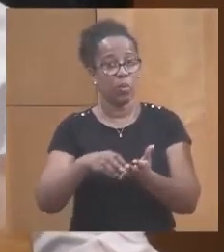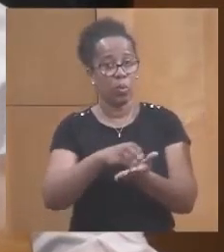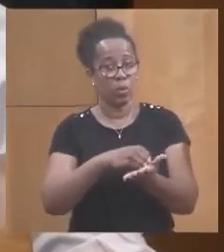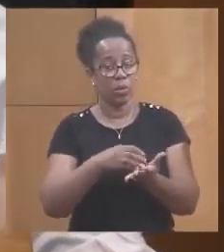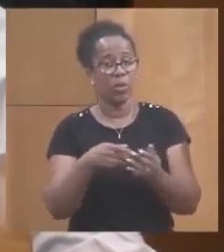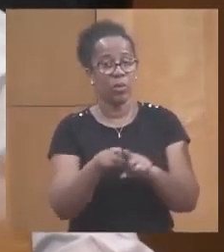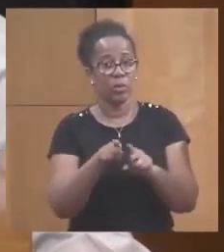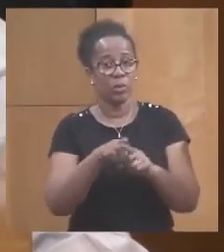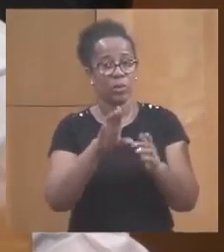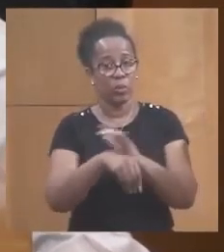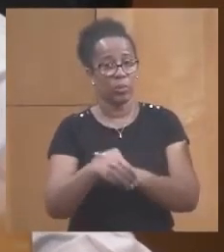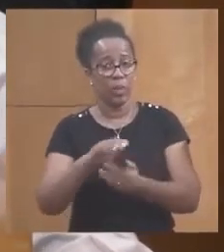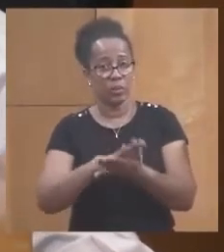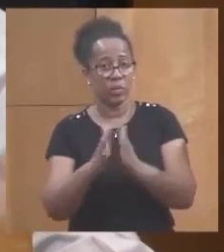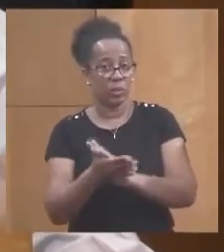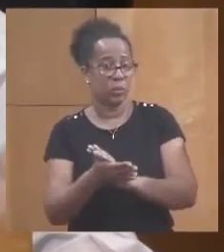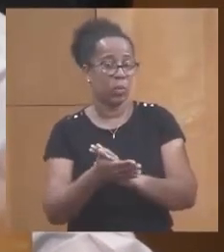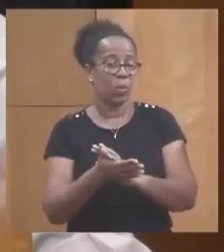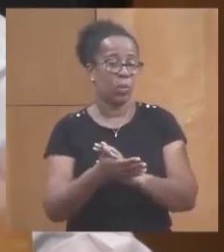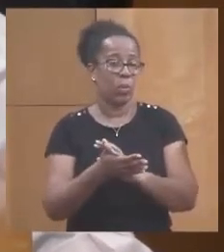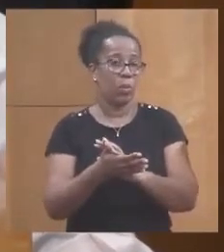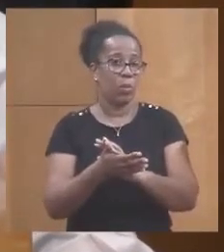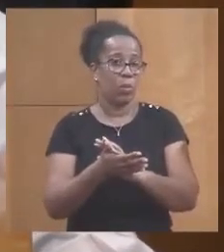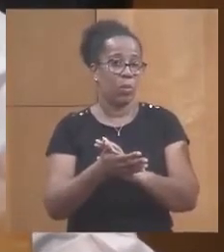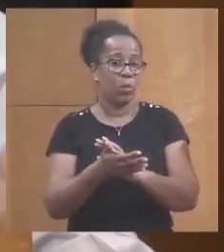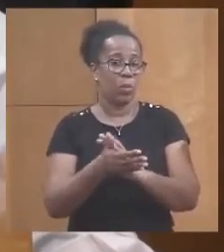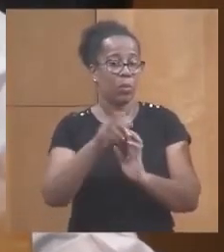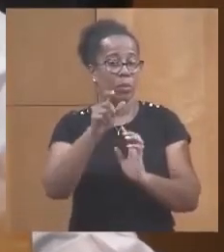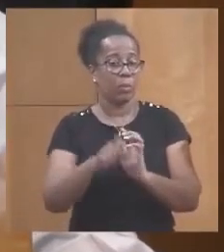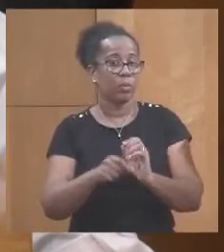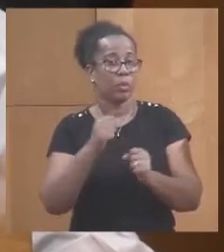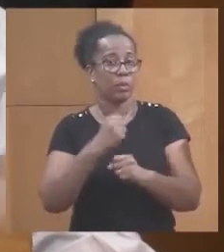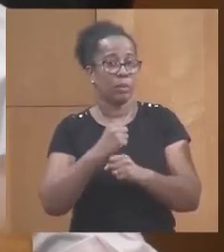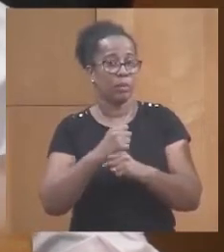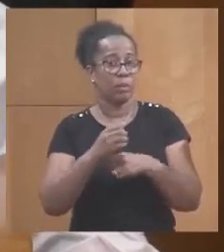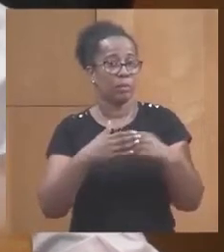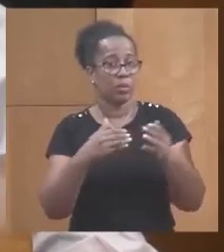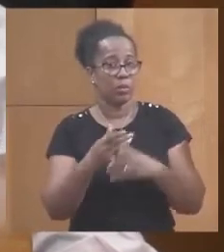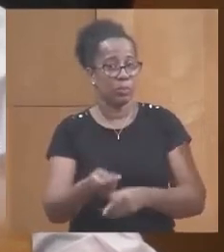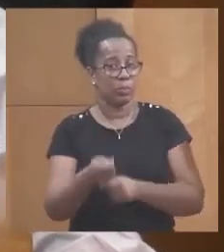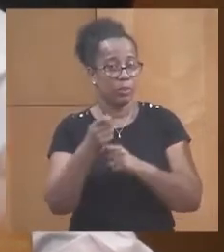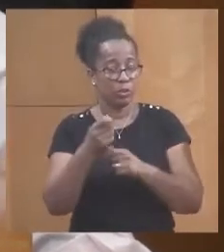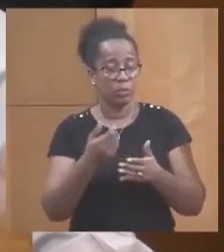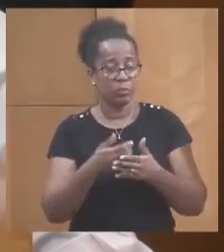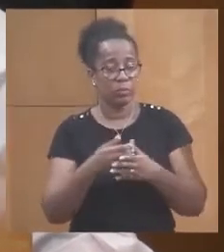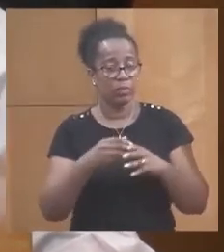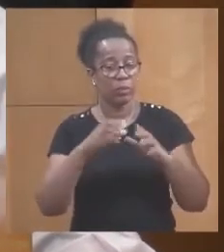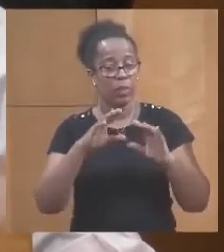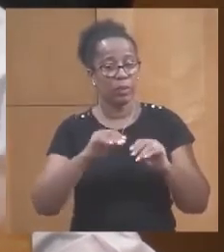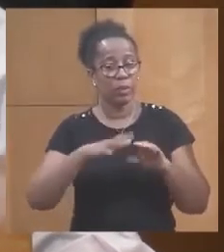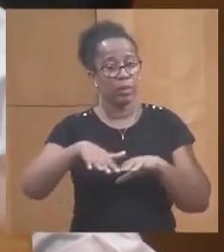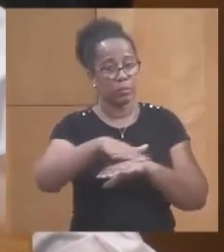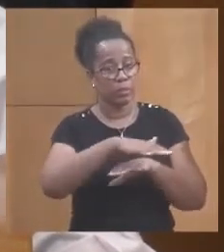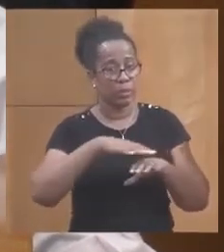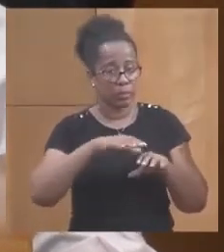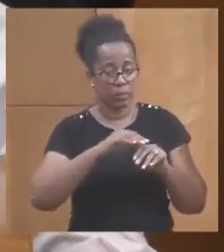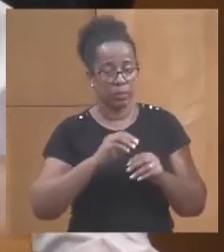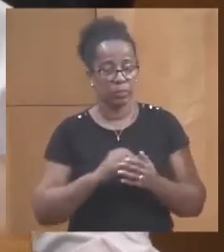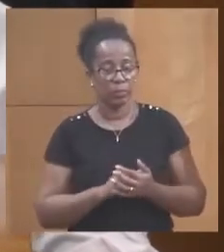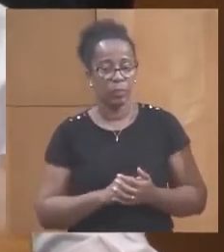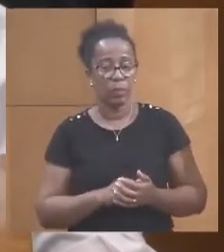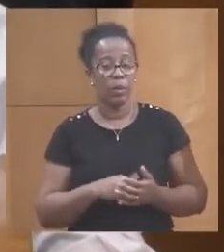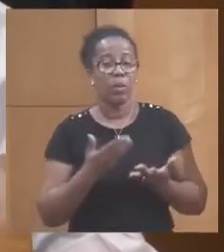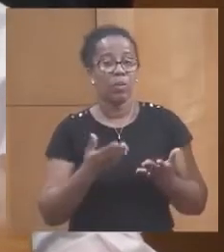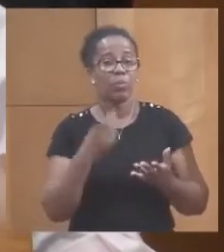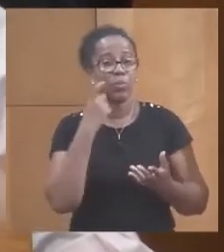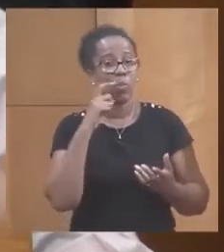puis des associations de marins-fécheurs qui sont sur le site. Alors, mais, aujourd'hui, on constate